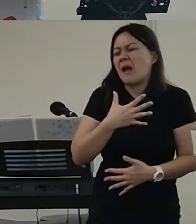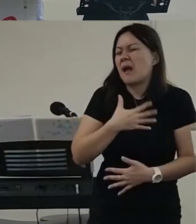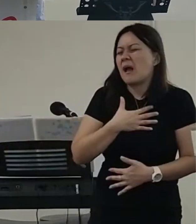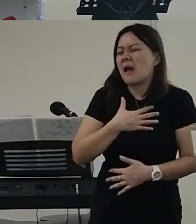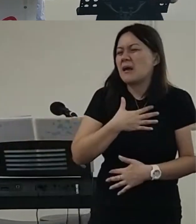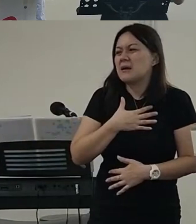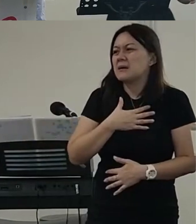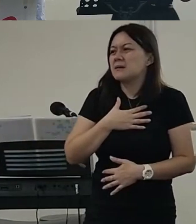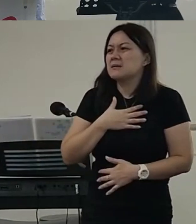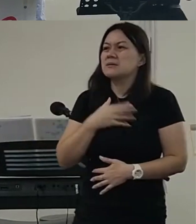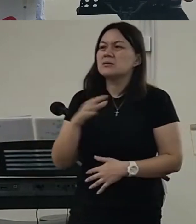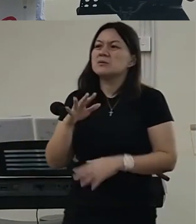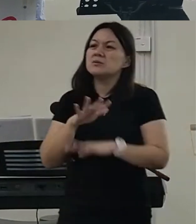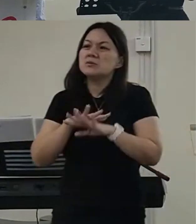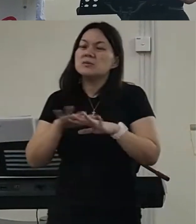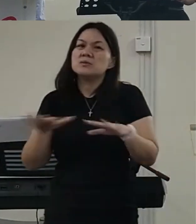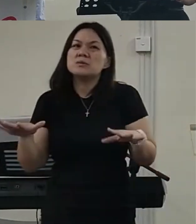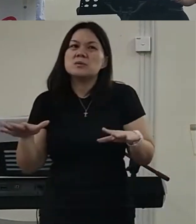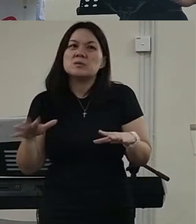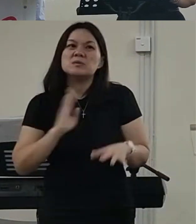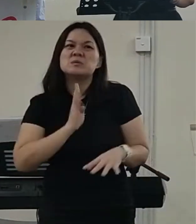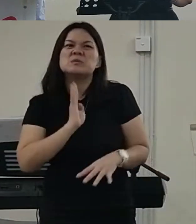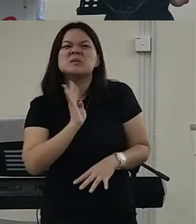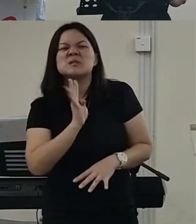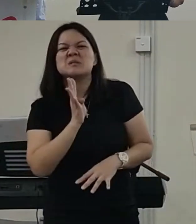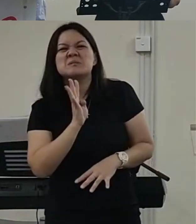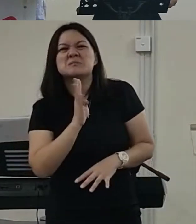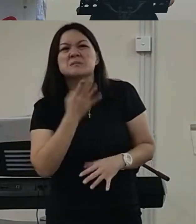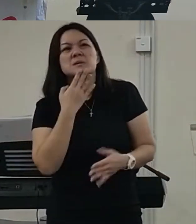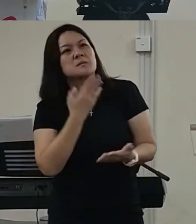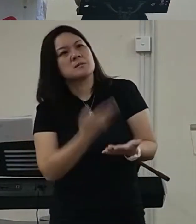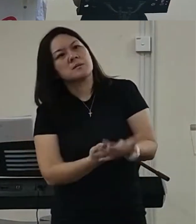有些人觉得那我们的英文呢是不好的